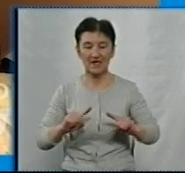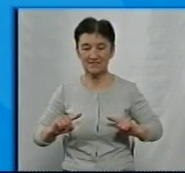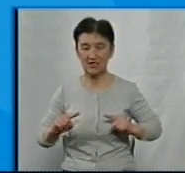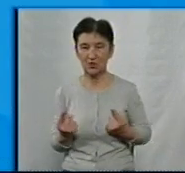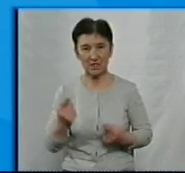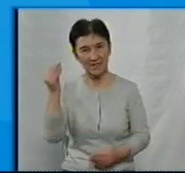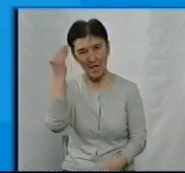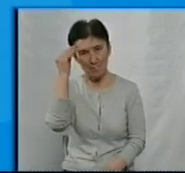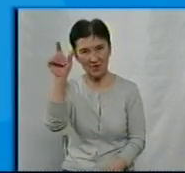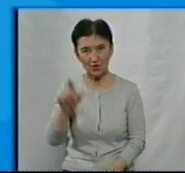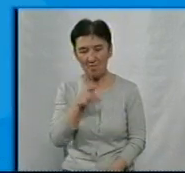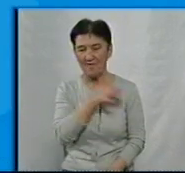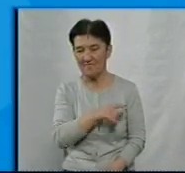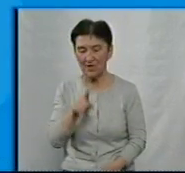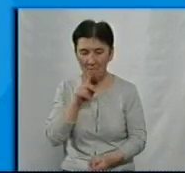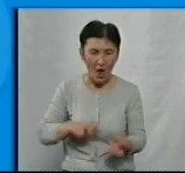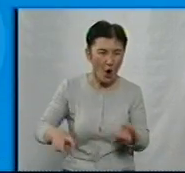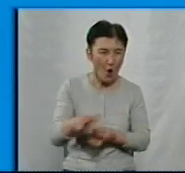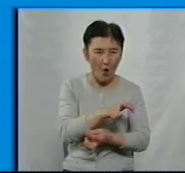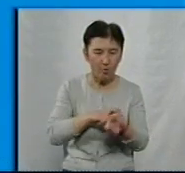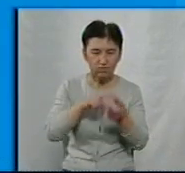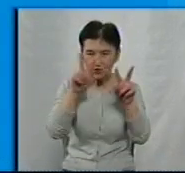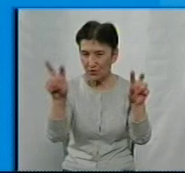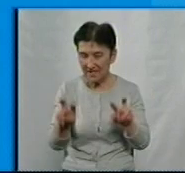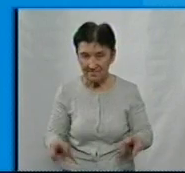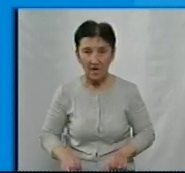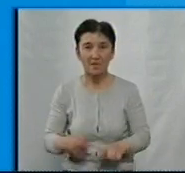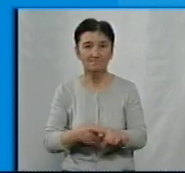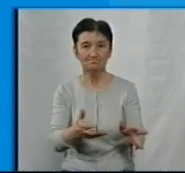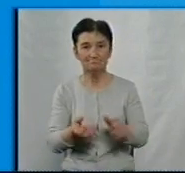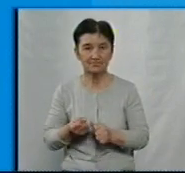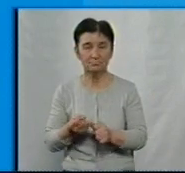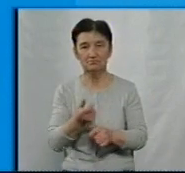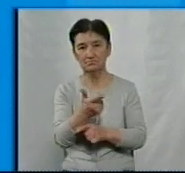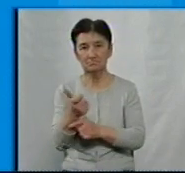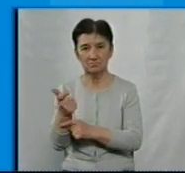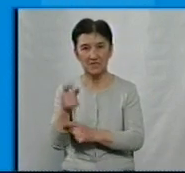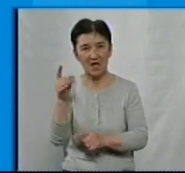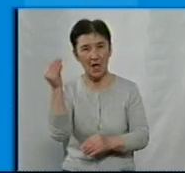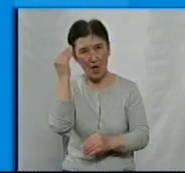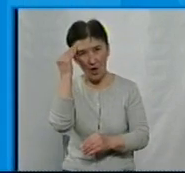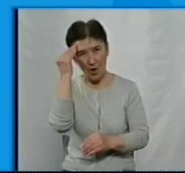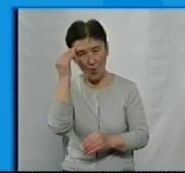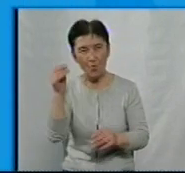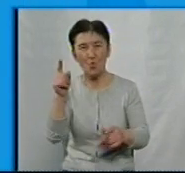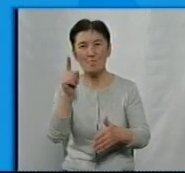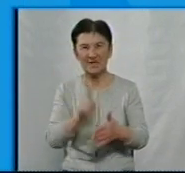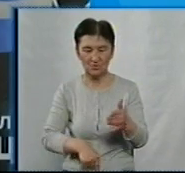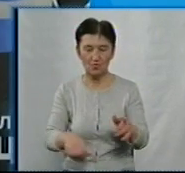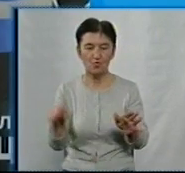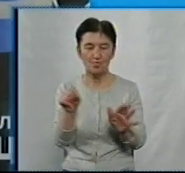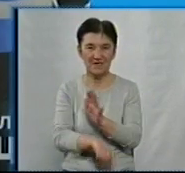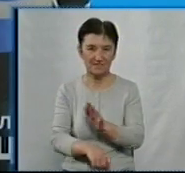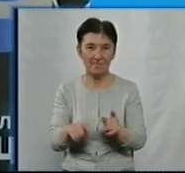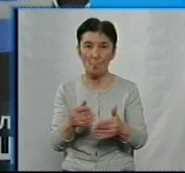підозрюваних. Під час обшуки вилучили зброю і набої. Затриманих підозрюють у вчиненні умисного вбивства, вчиненого на замовлення за